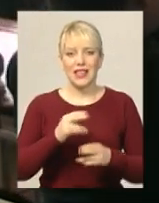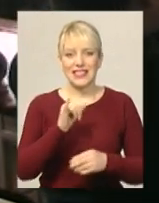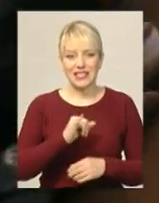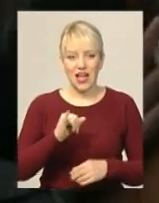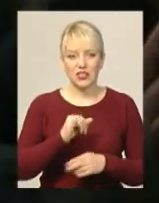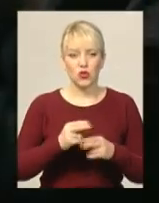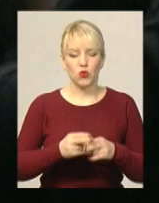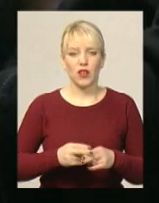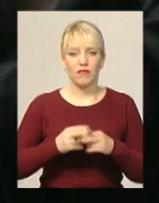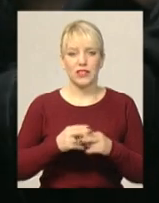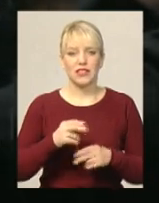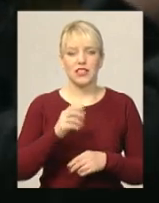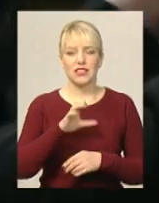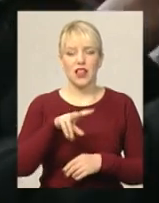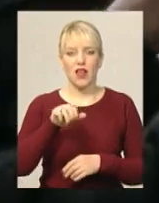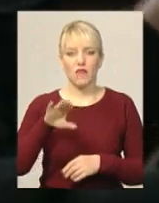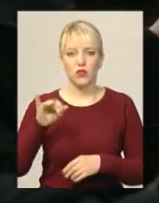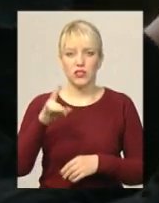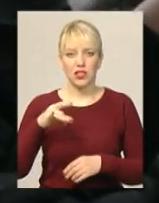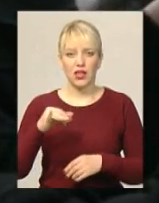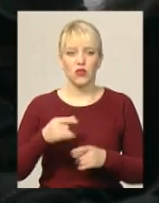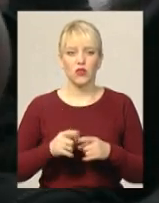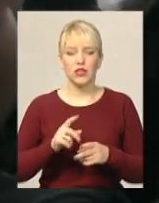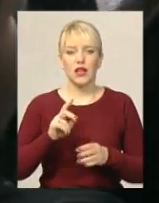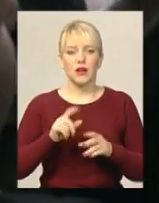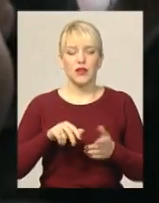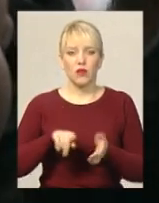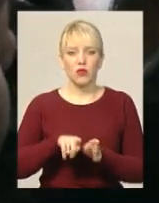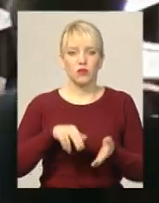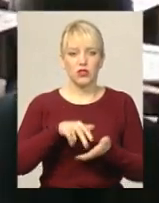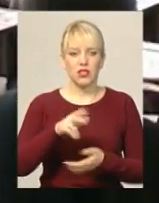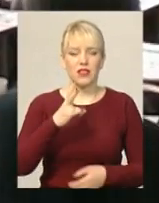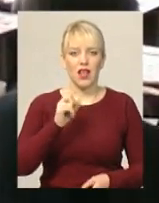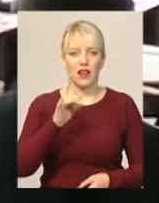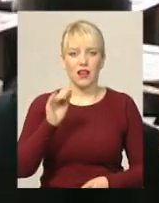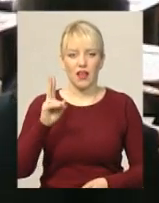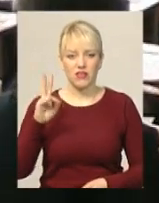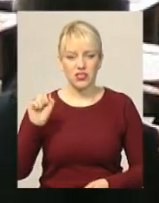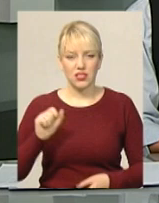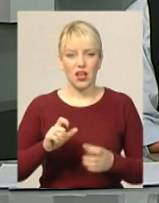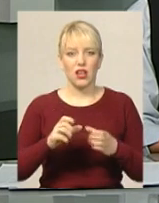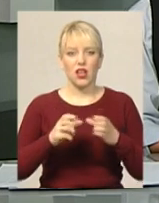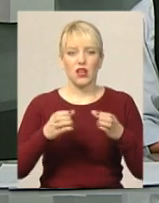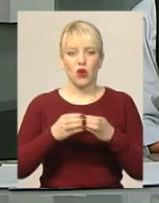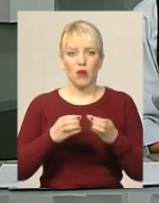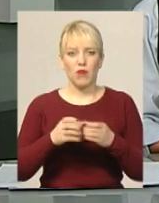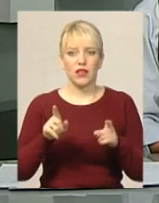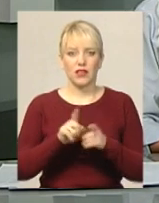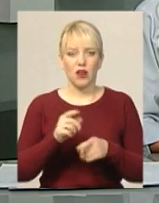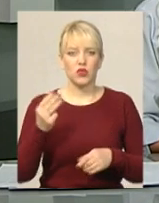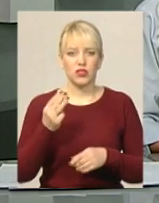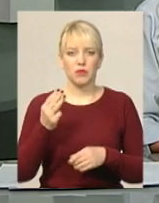та Славуцького районів. На уроки пішли і учні у Наркевицькій, Летичівській, Маківській громадах, а також у навчальних закладах Шепетівки.